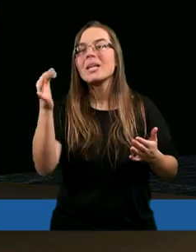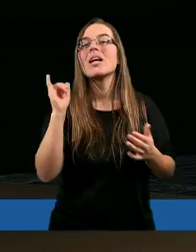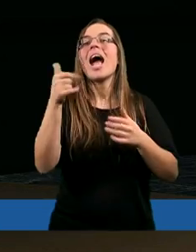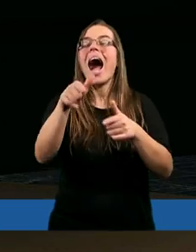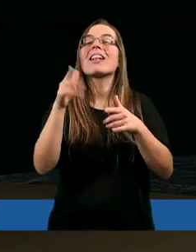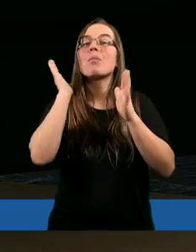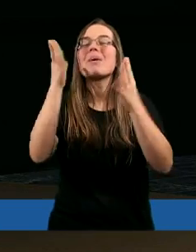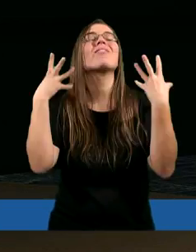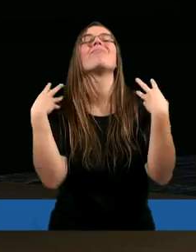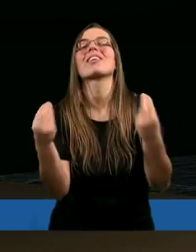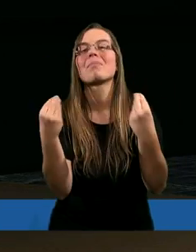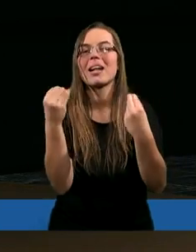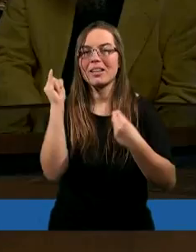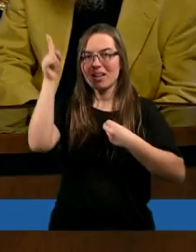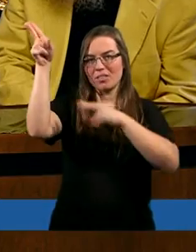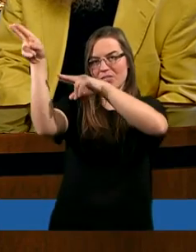będzie, gdy Ty wrócisz?